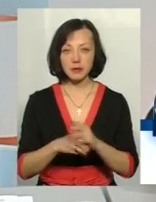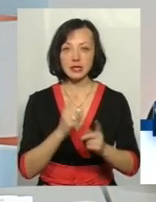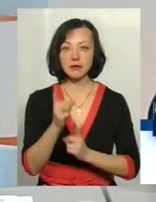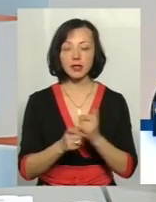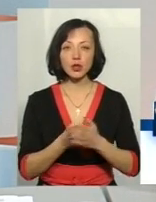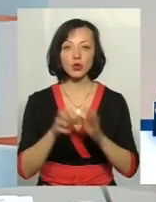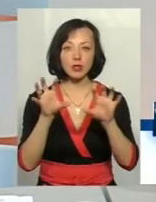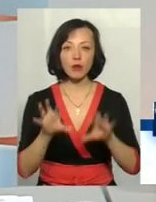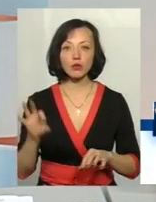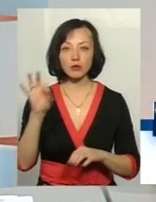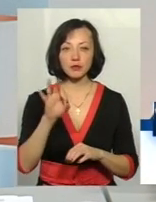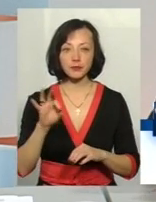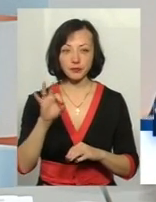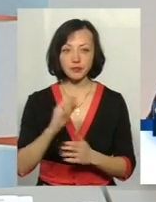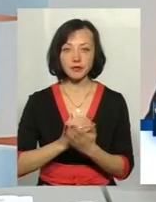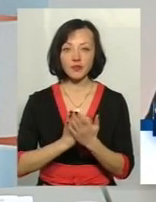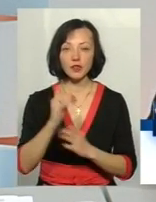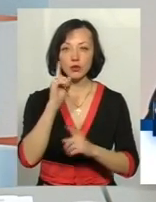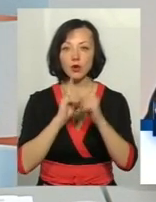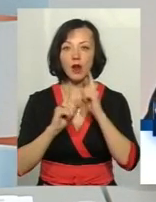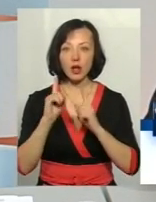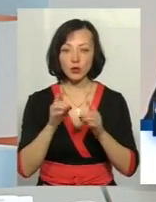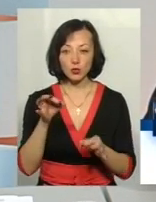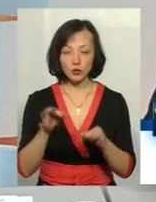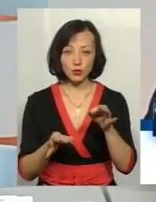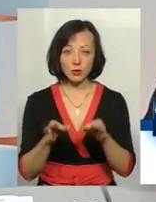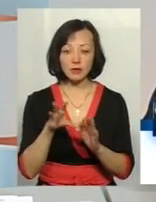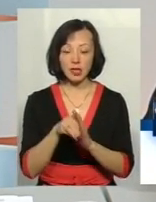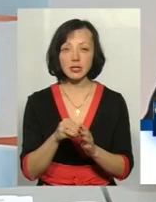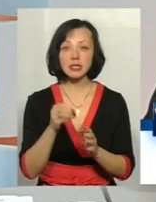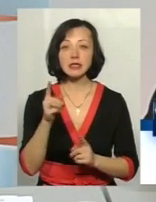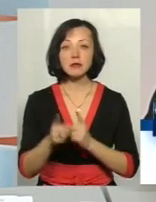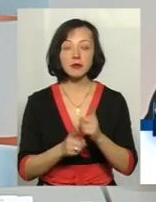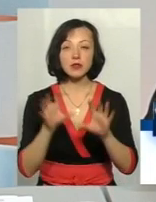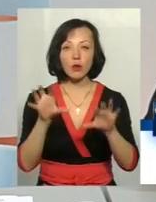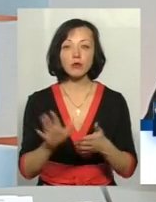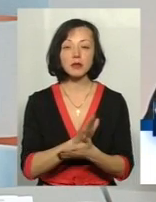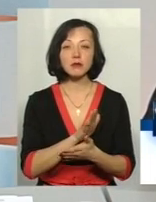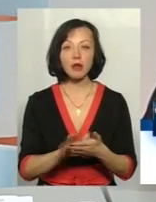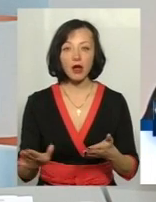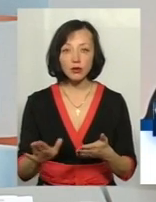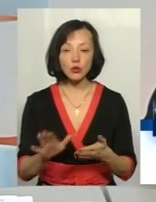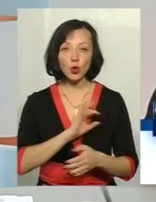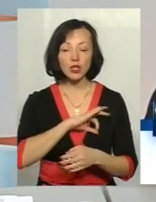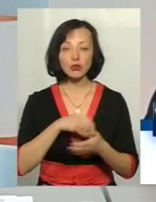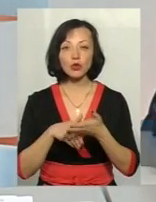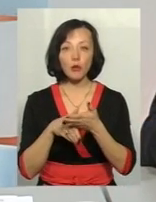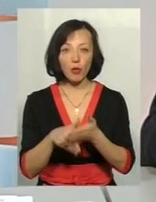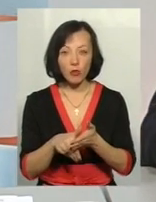про Вищу раду правосуддя, які внесли зміни до закону про безоплатну правову допомогу, де